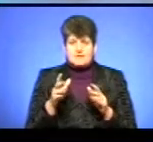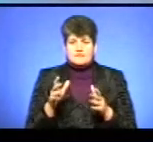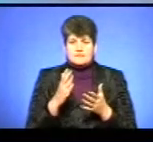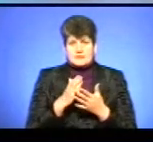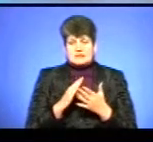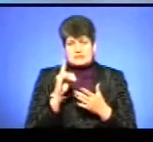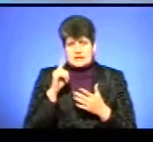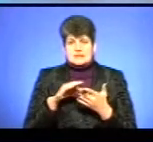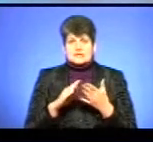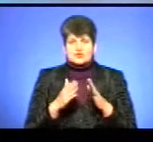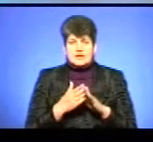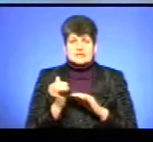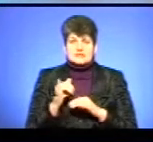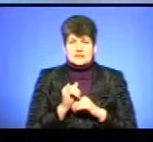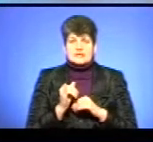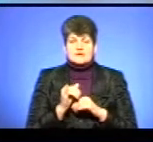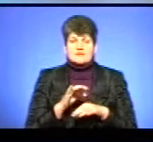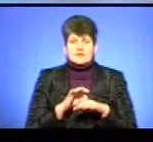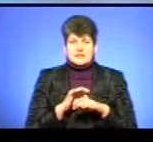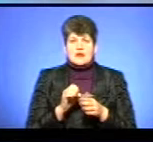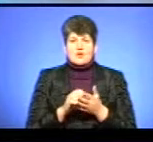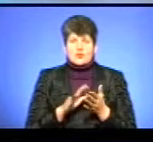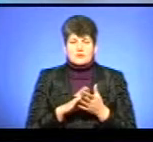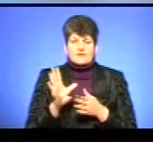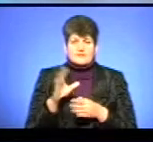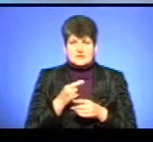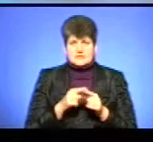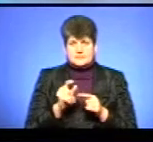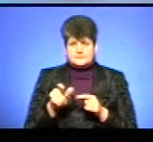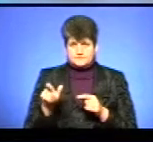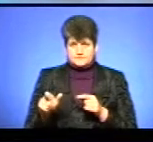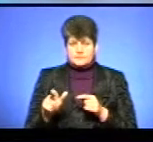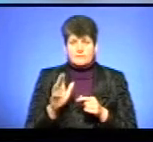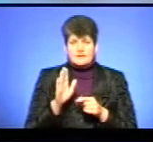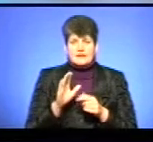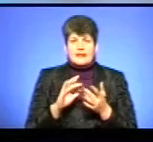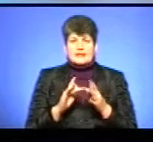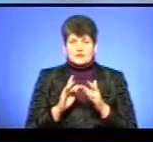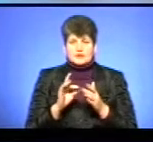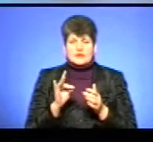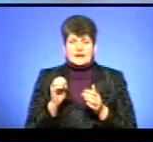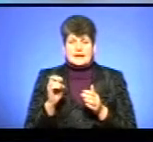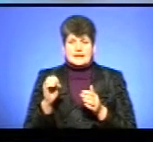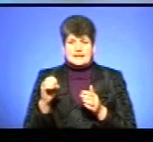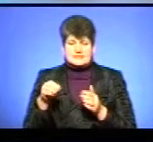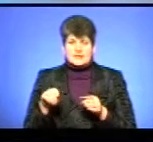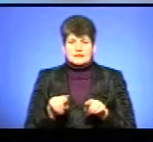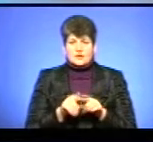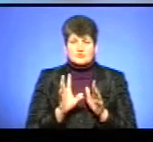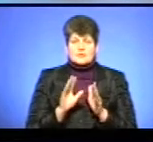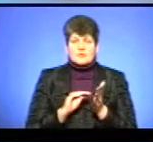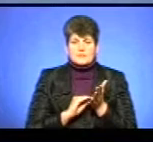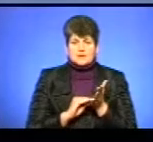ситуацією, і він знає і веде облік оцих всіх пацієнтів. В електронному реєстрі також вказується і